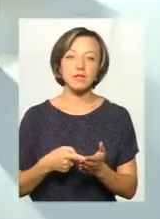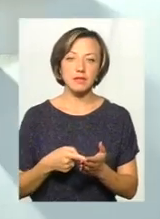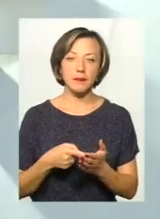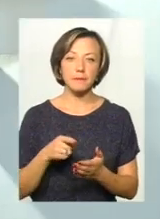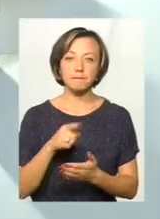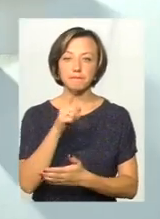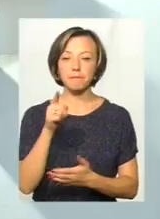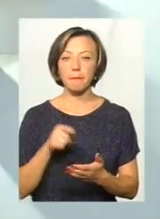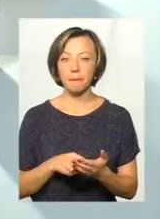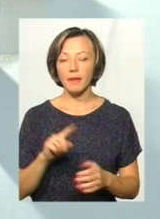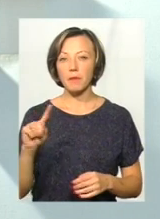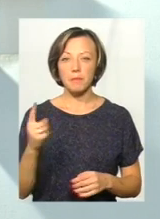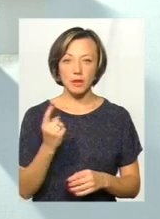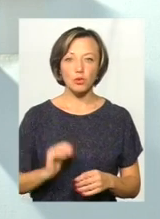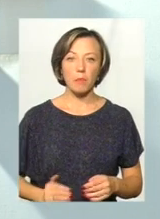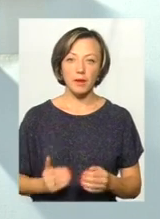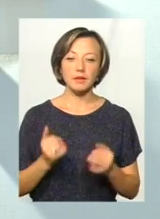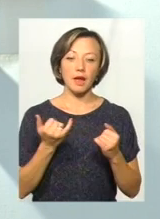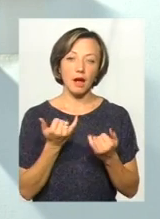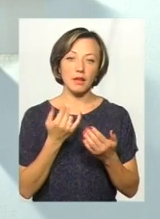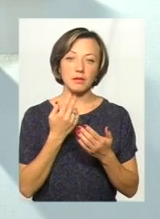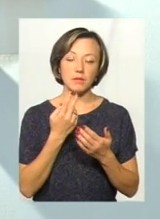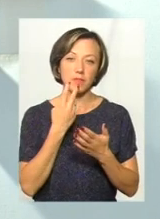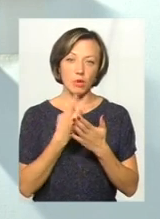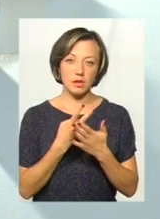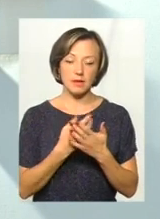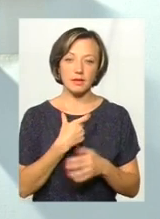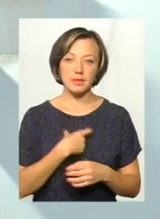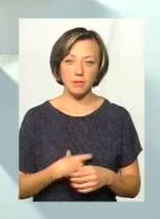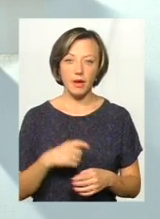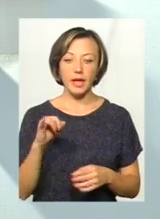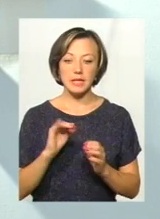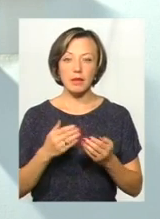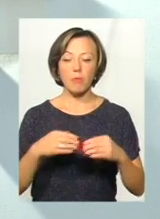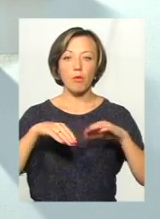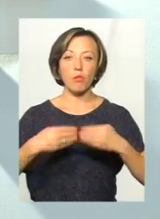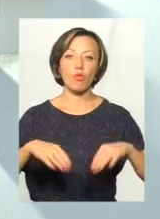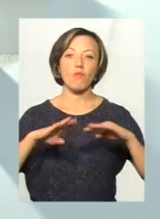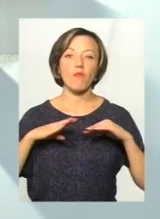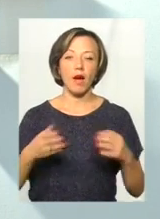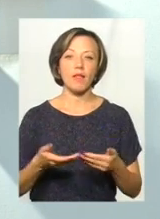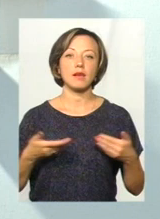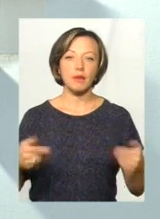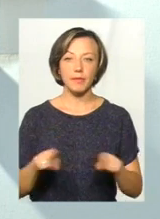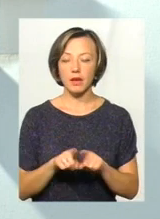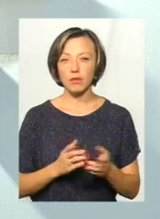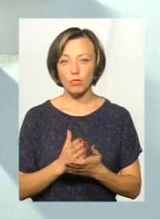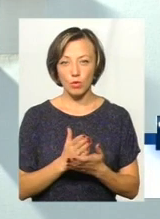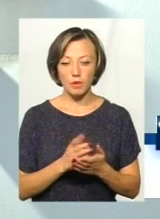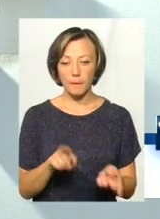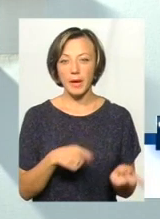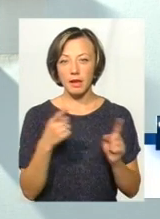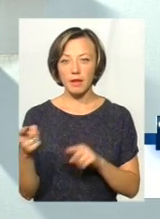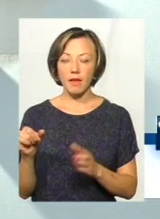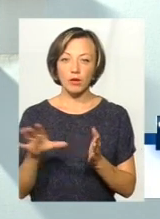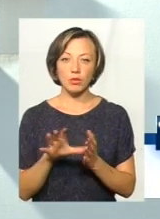рівні міста, однією із перших компаній, яка зарекомендувала себе і яка запропонувала нам такі послуги, то є перехід на